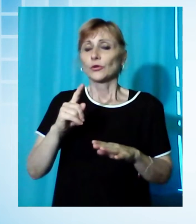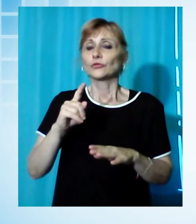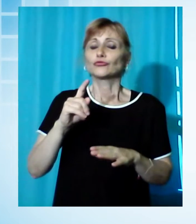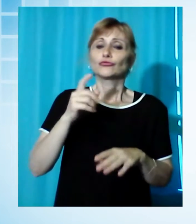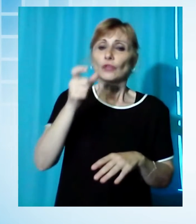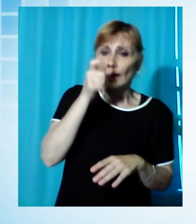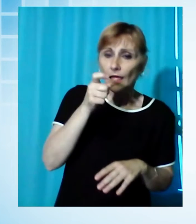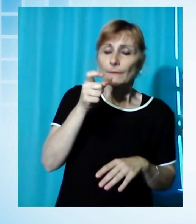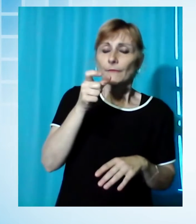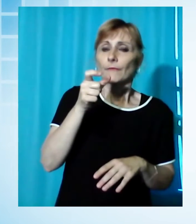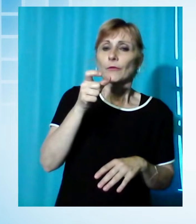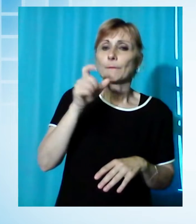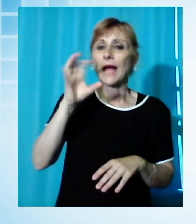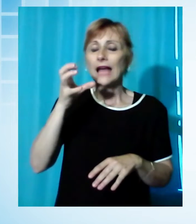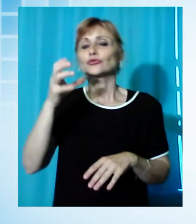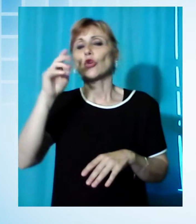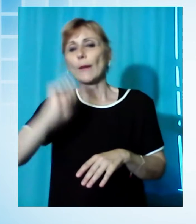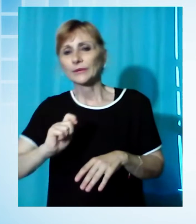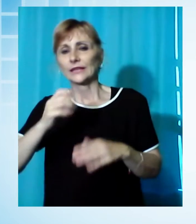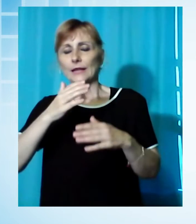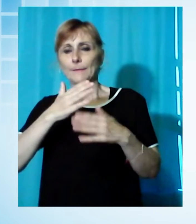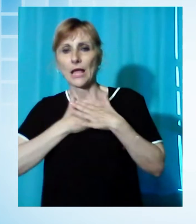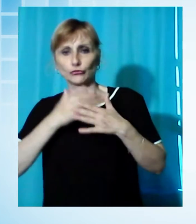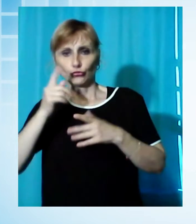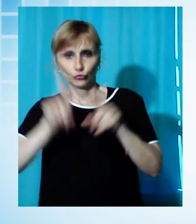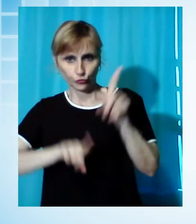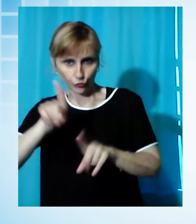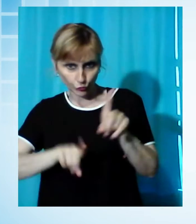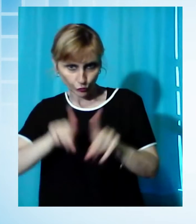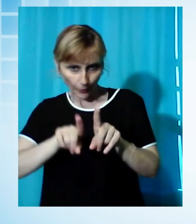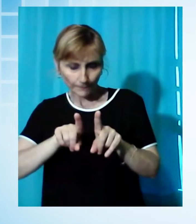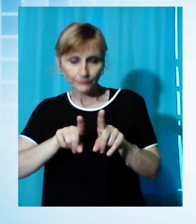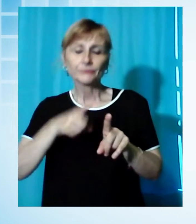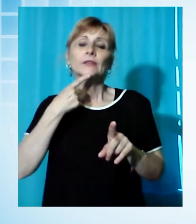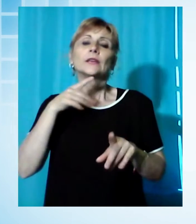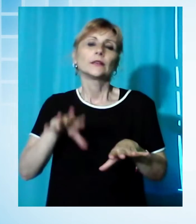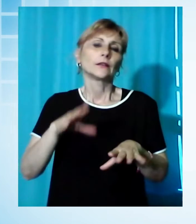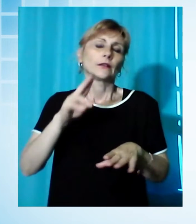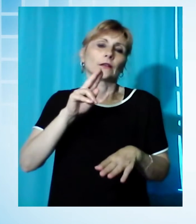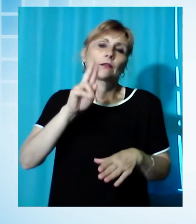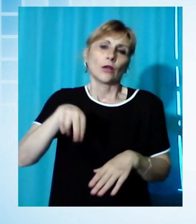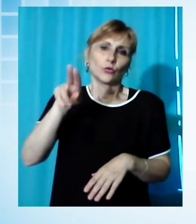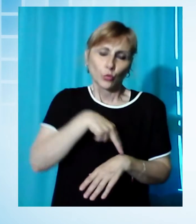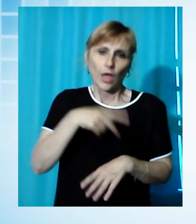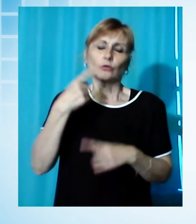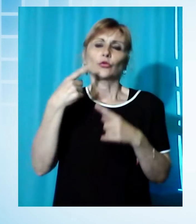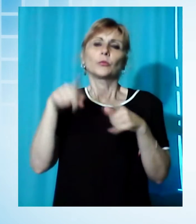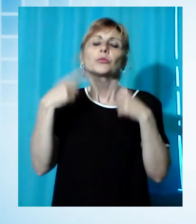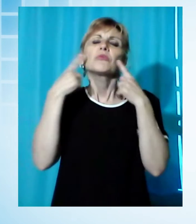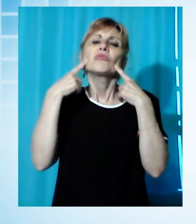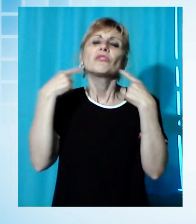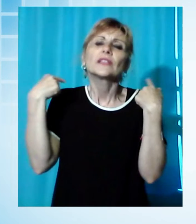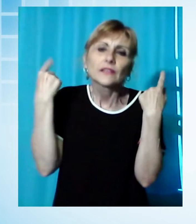scusate, marzo, aprile, maggio, giugno. Poi dopodiché vedremo quello che fare e quindi è